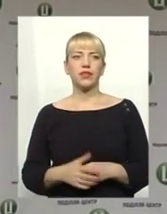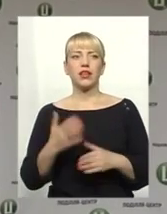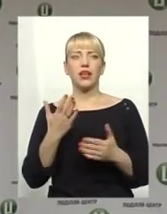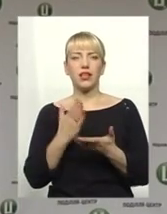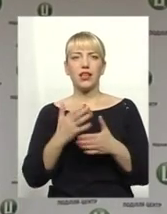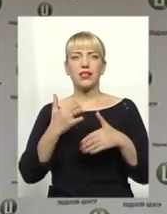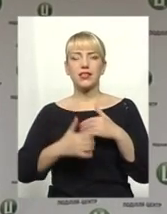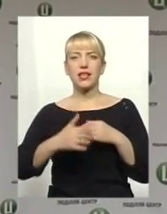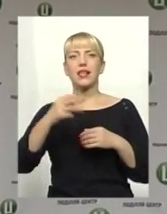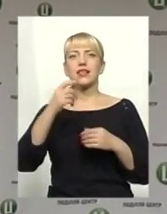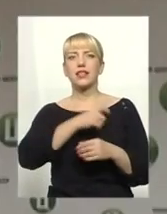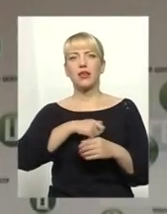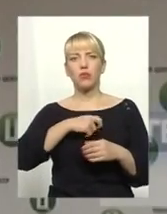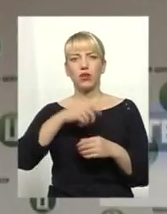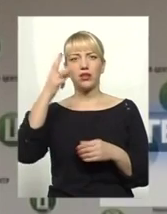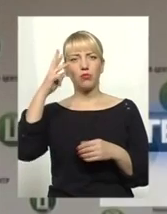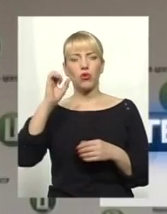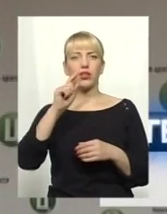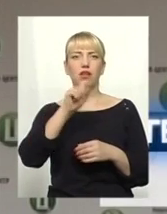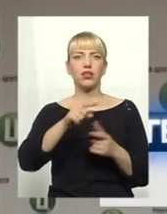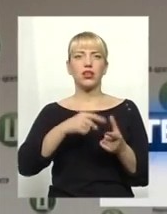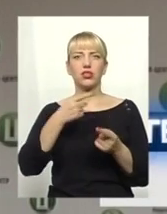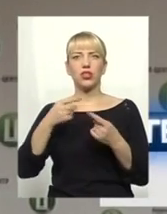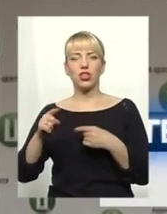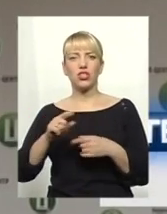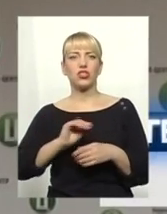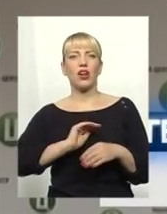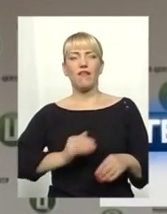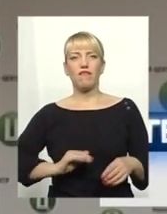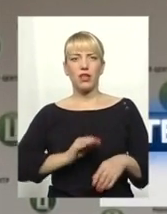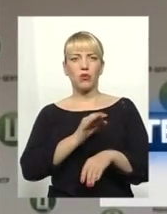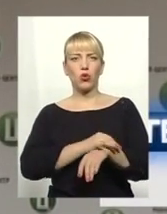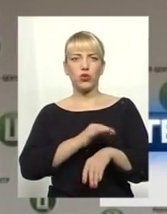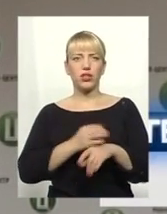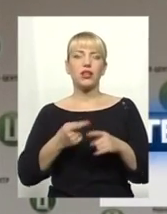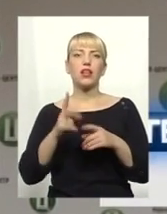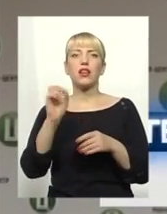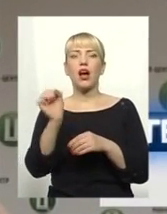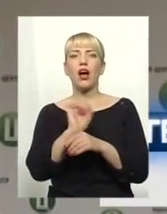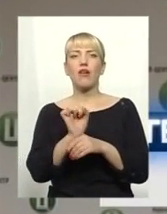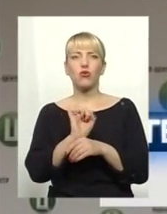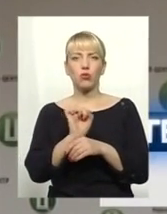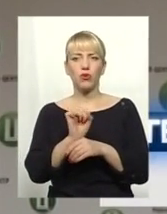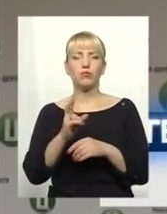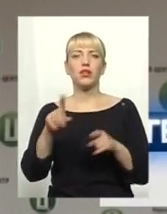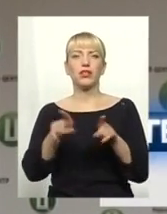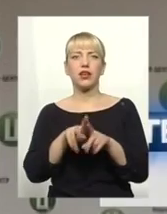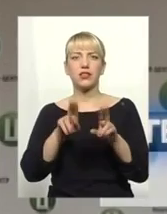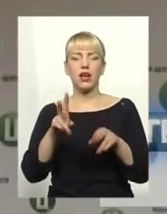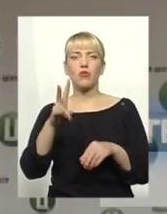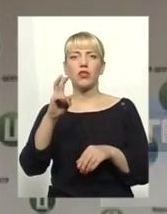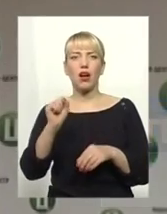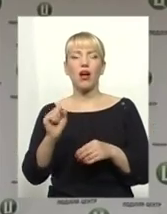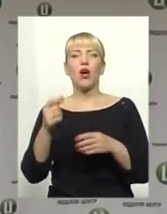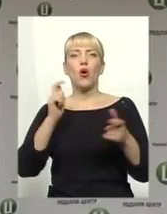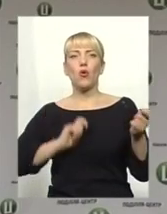депутатів певна мода на ті чи інші фірми годинників, на ті чи інші автомобілі. Так само на одяг, коли